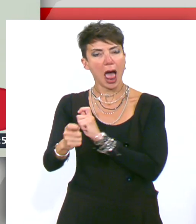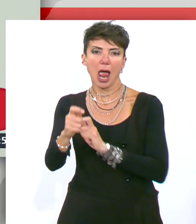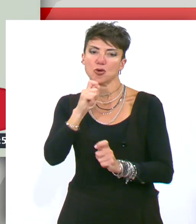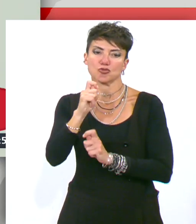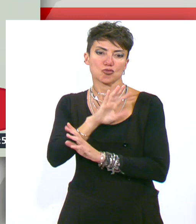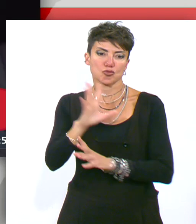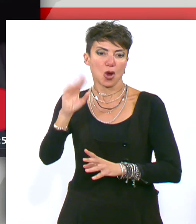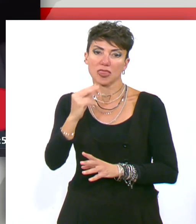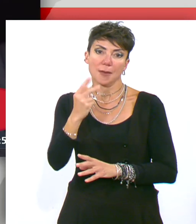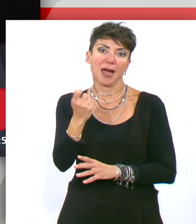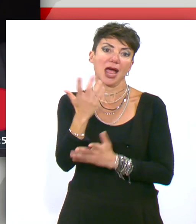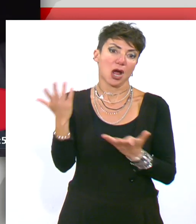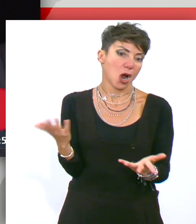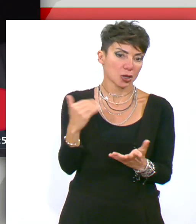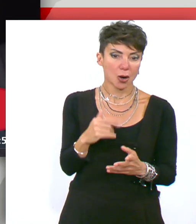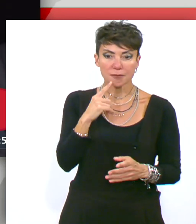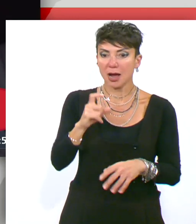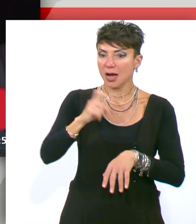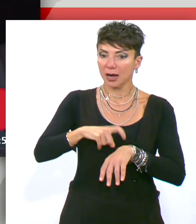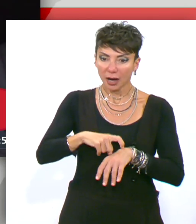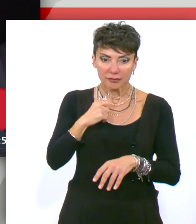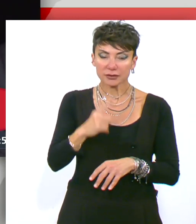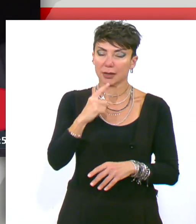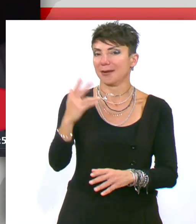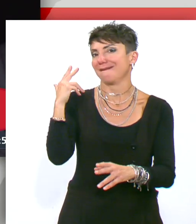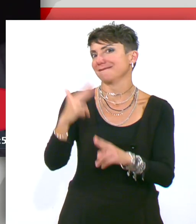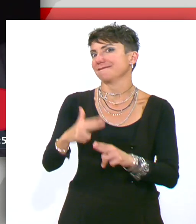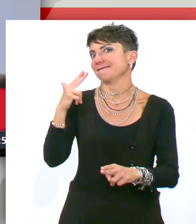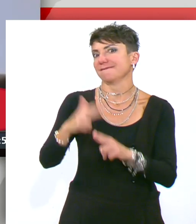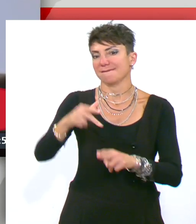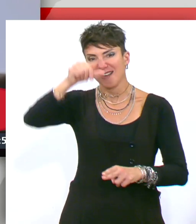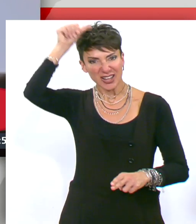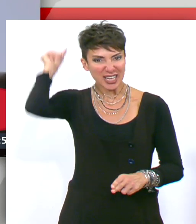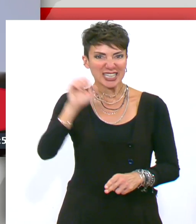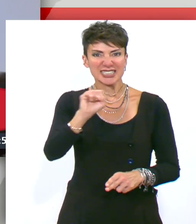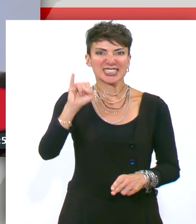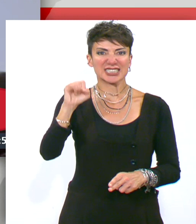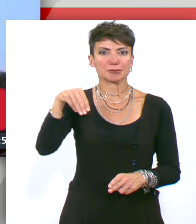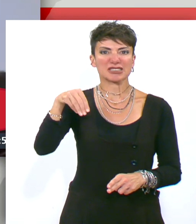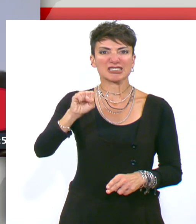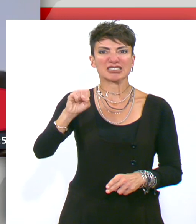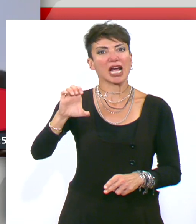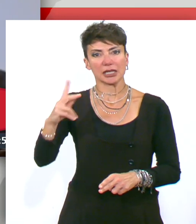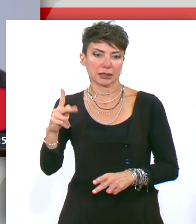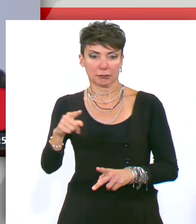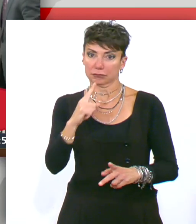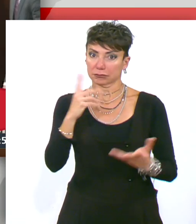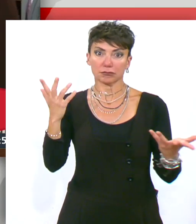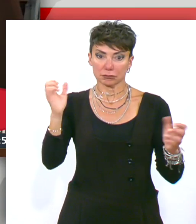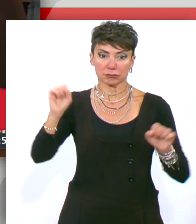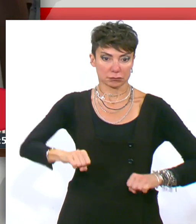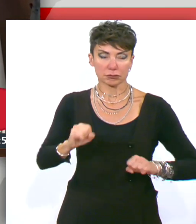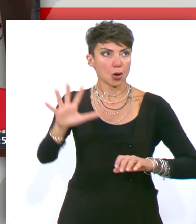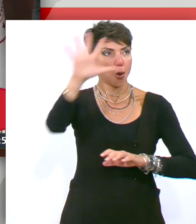αφορά την οικονομία. Γι' αυτό το κρίσιμο Υπουργείο αναλαμβάνει ο Μεχμέτ Σιμσεκ, ένας άνθρωπος τον οποίο εμπιστεύεται η δύση